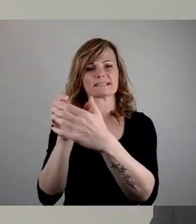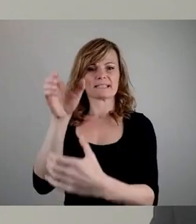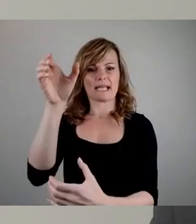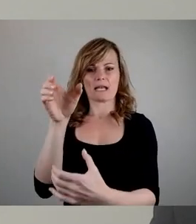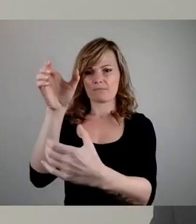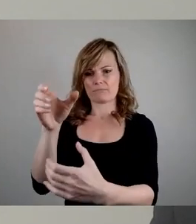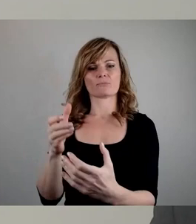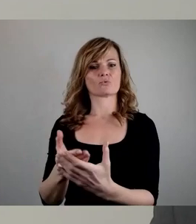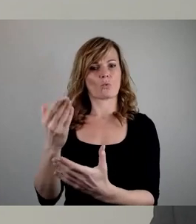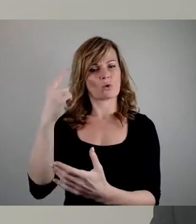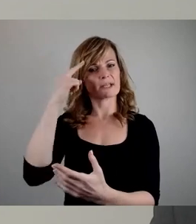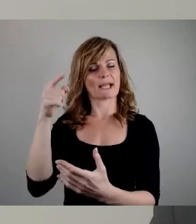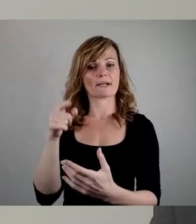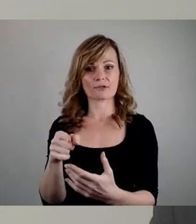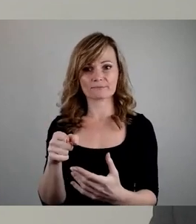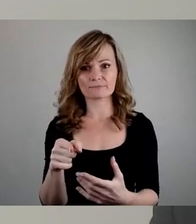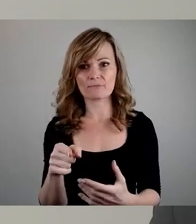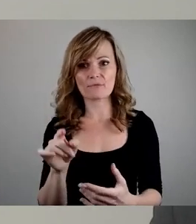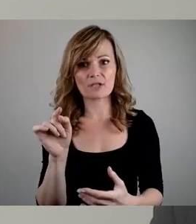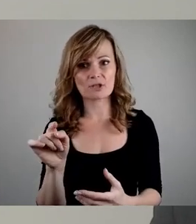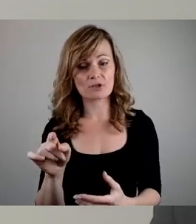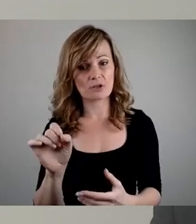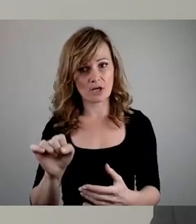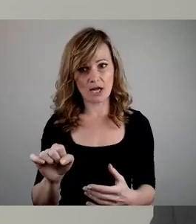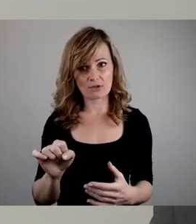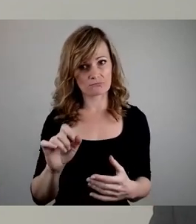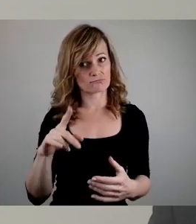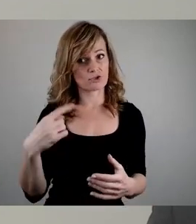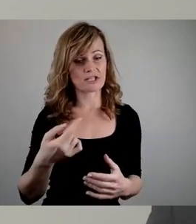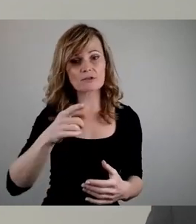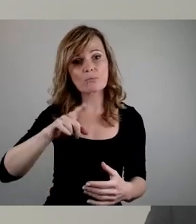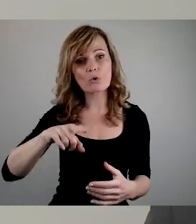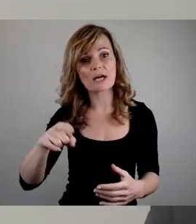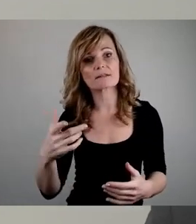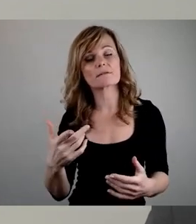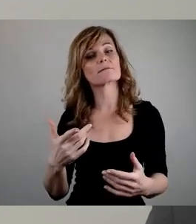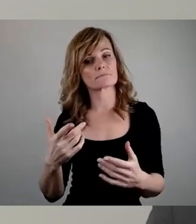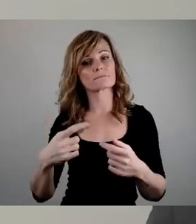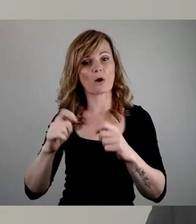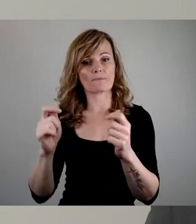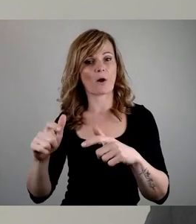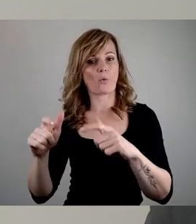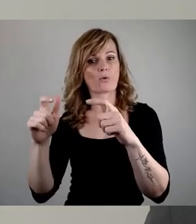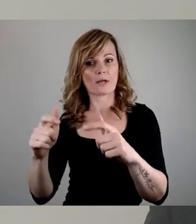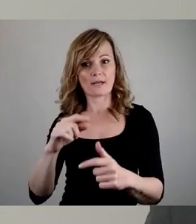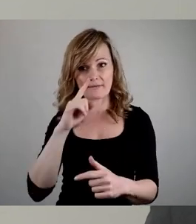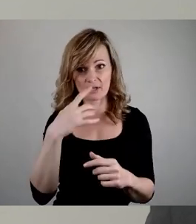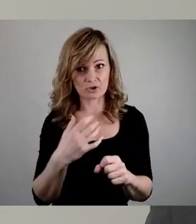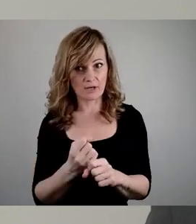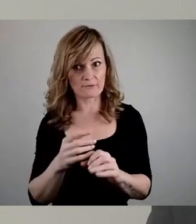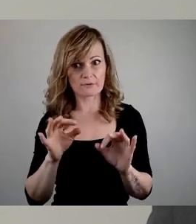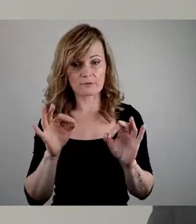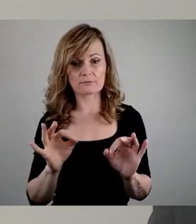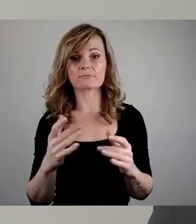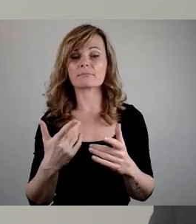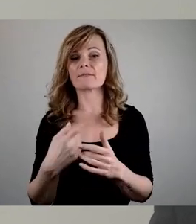Diese kann in den nächsten Monaten auch errichtet werden, wenn es gelingt, die nötigen finanziellen